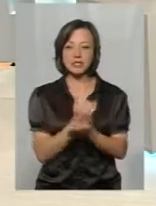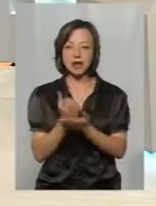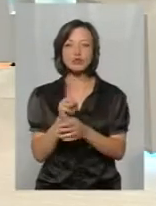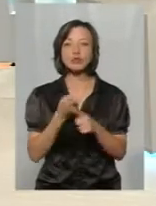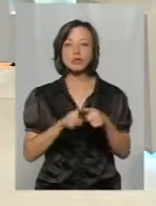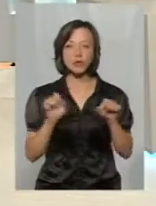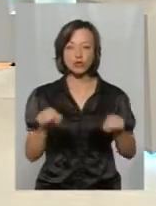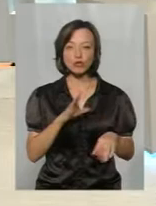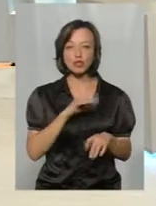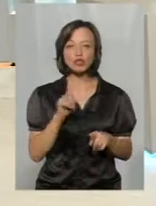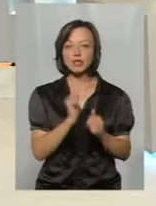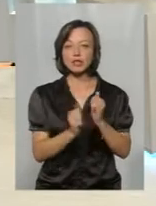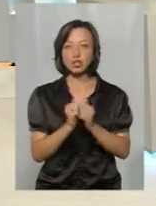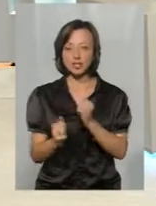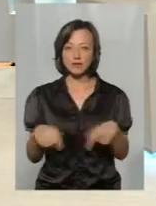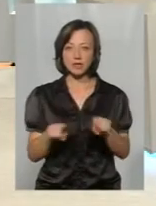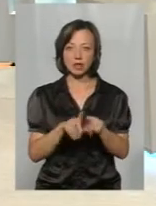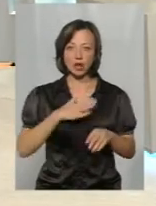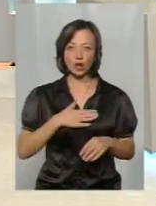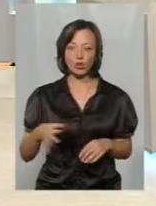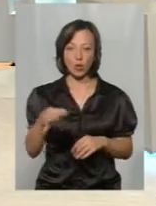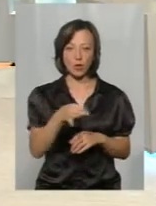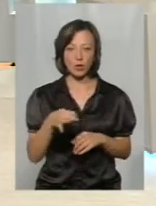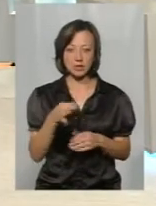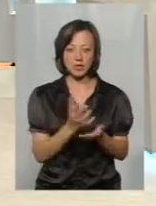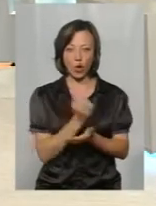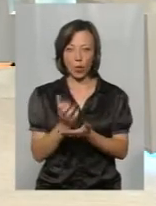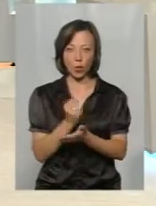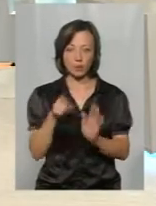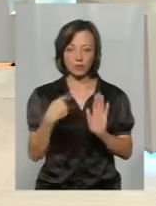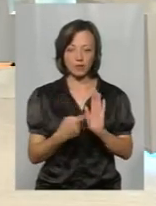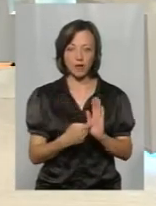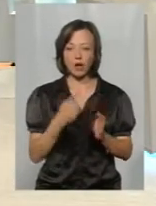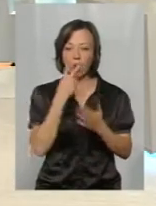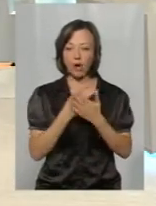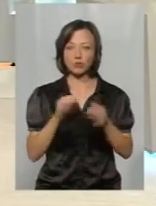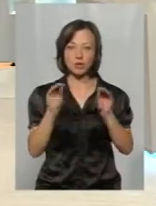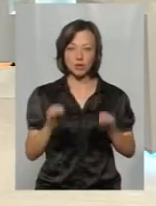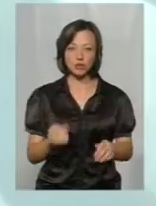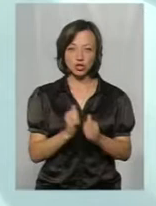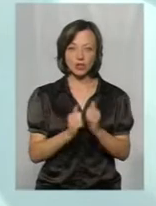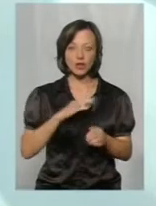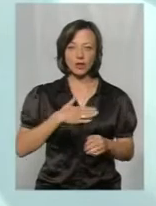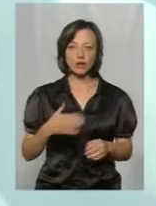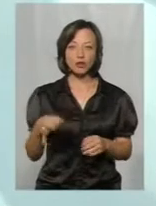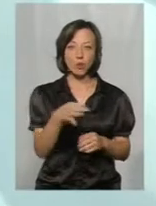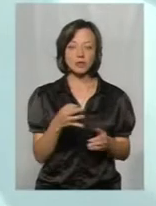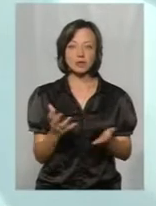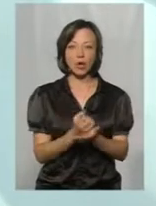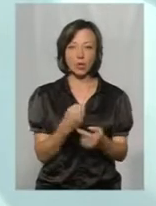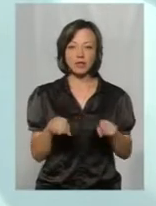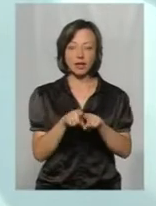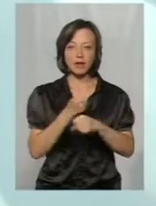може бути і що найчастіше все ж таки в нашій області знаходять? Як показує статистика, найчастіше в нашій області знаходять